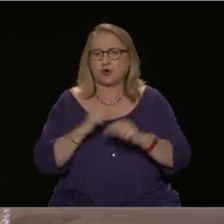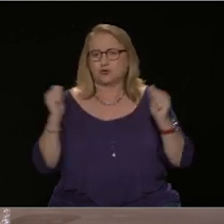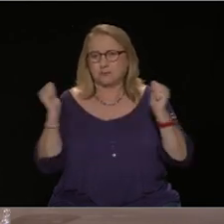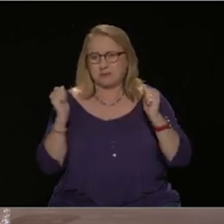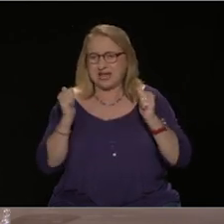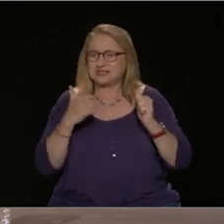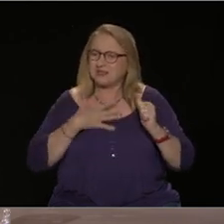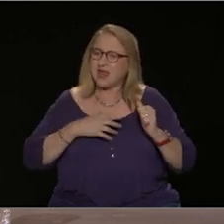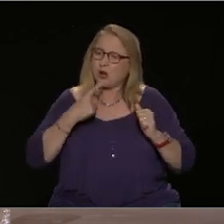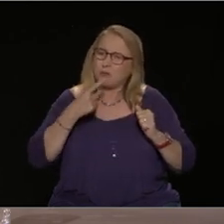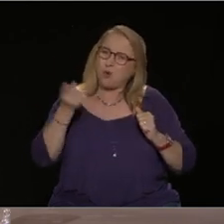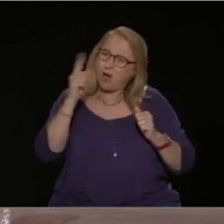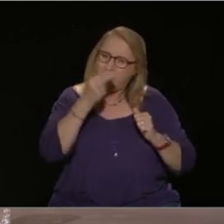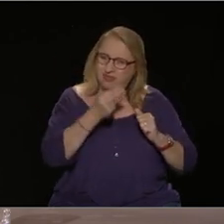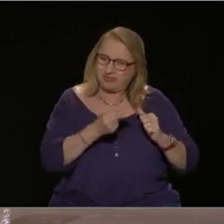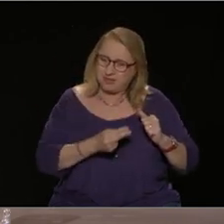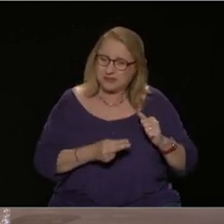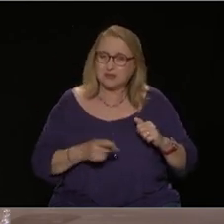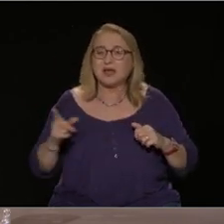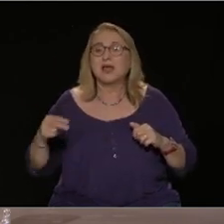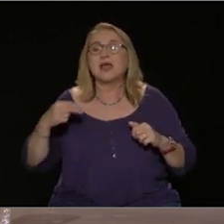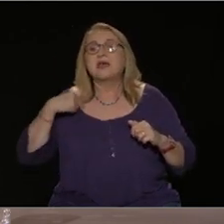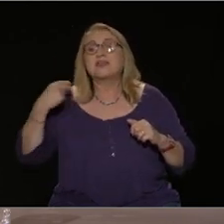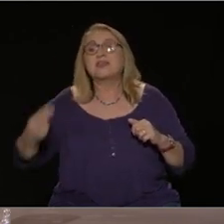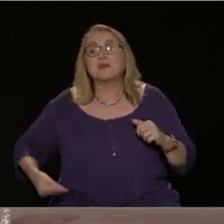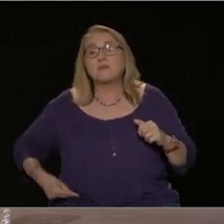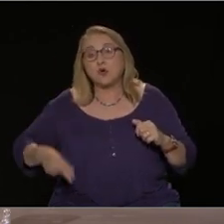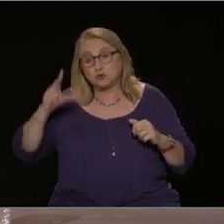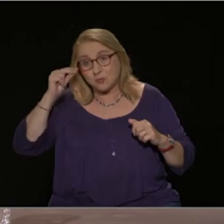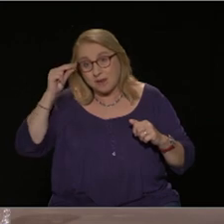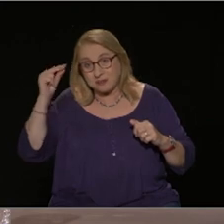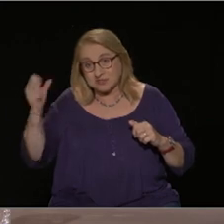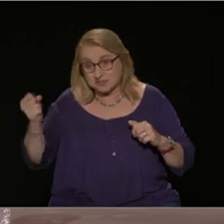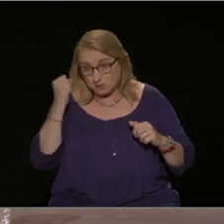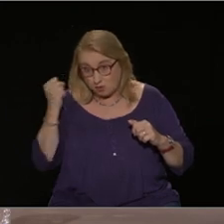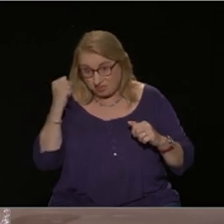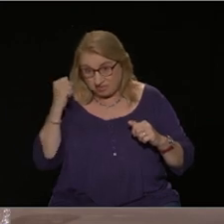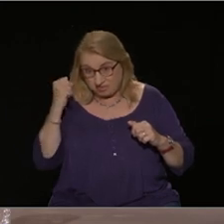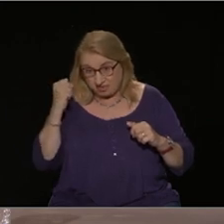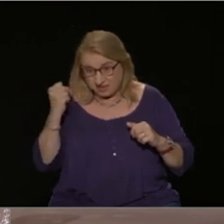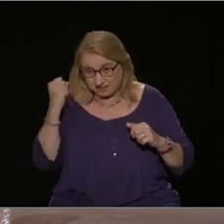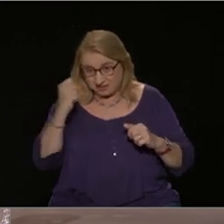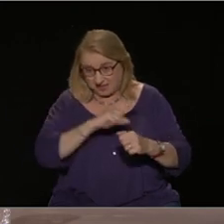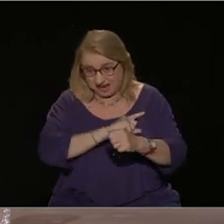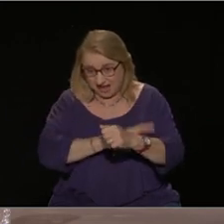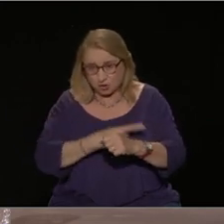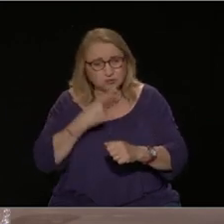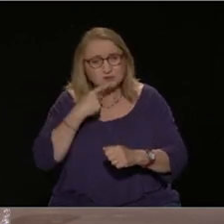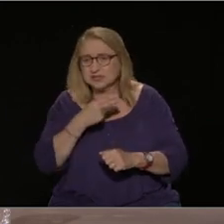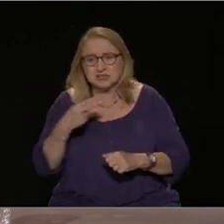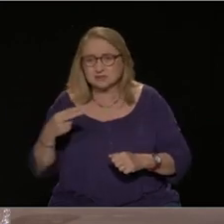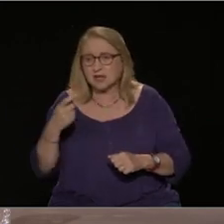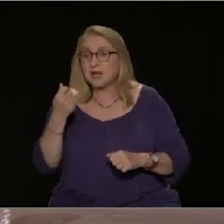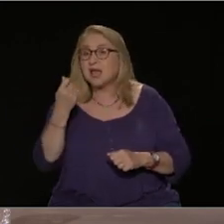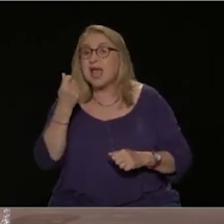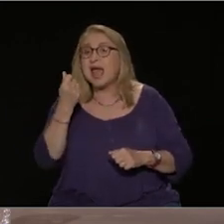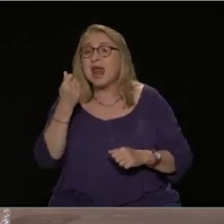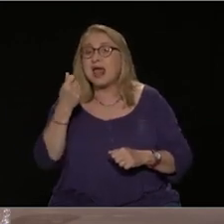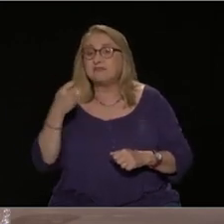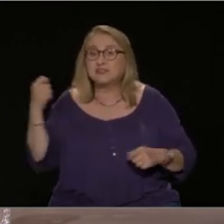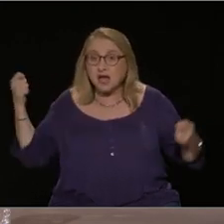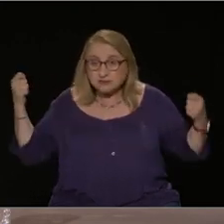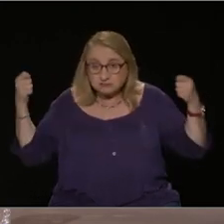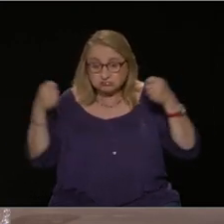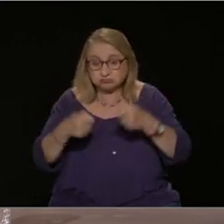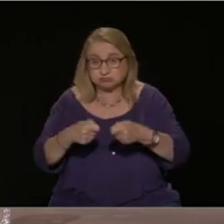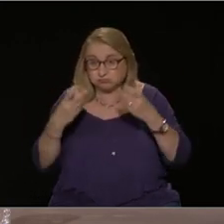Ισχυρό δημόσιο πανεπιστήμιο σημαίνει ένα πράγμα. Σημαίνει μαζική χρηματοδότηση. Σημαίνει